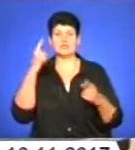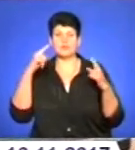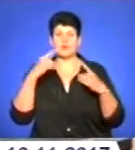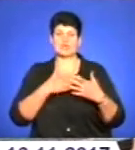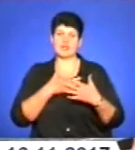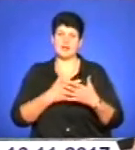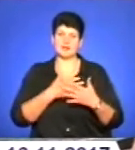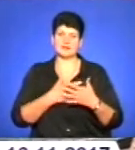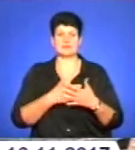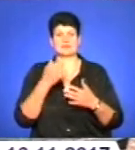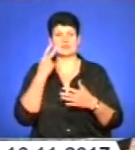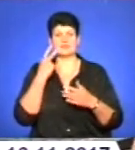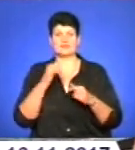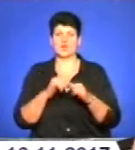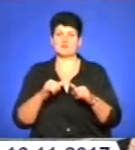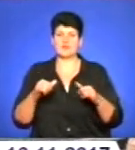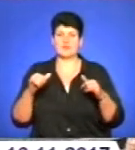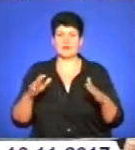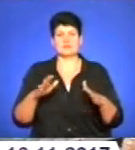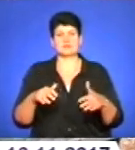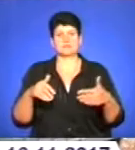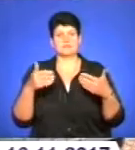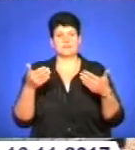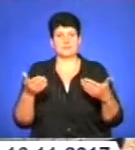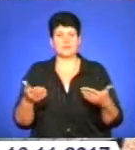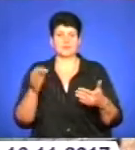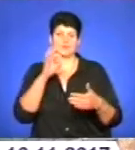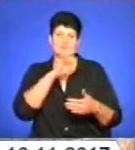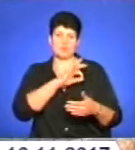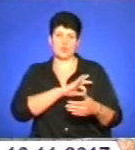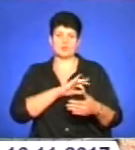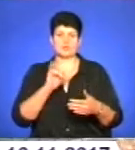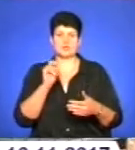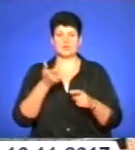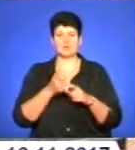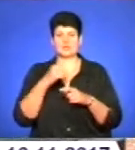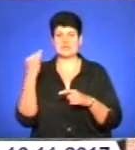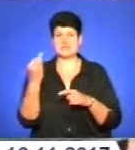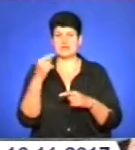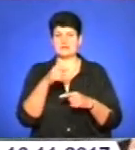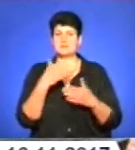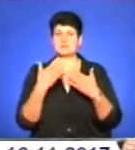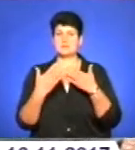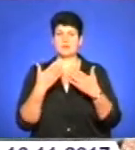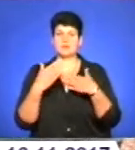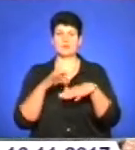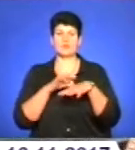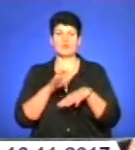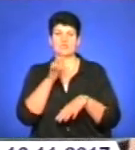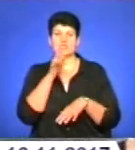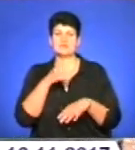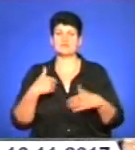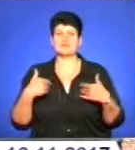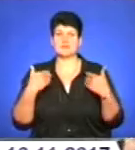активні, завжди розвиваються, приносять користь. І дуже цікаво завжди з ними спілкуватися, проводити час. Я вас